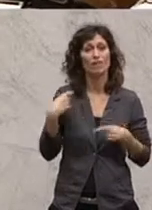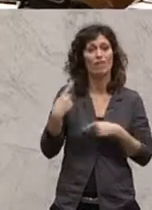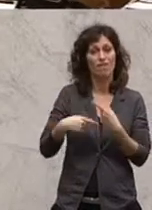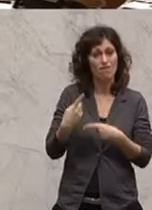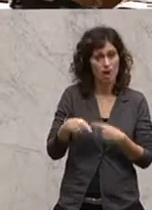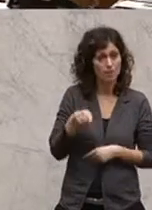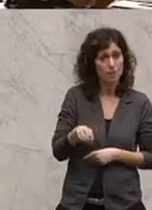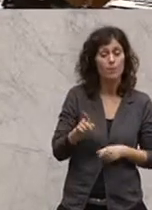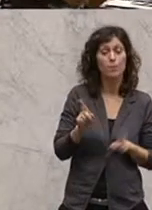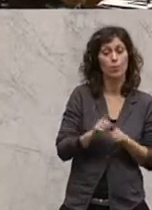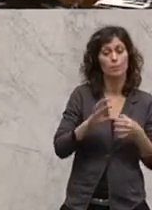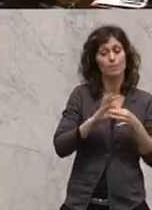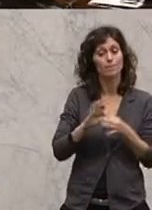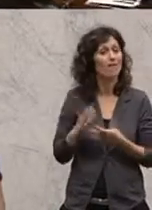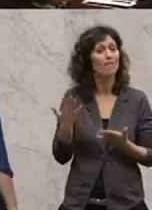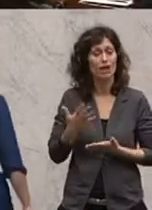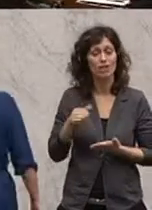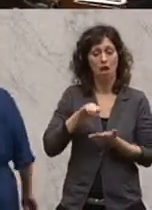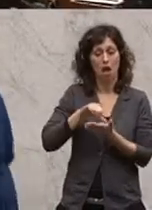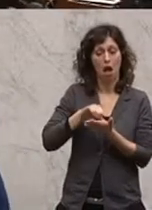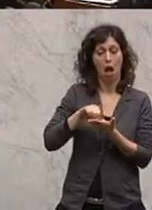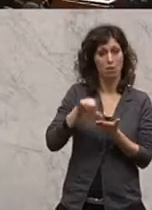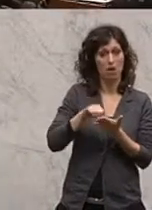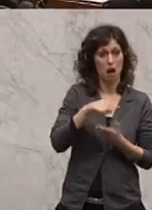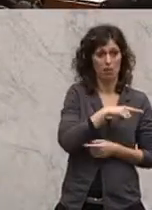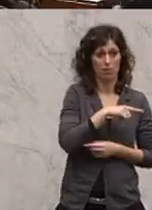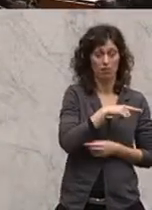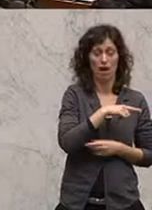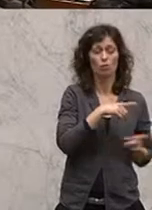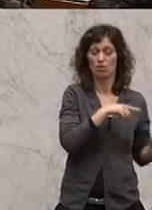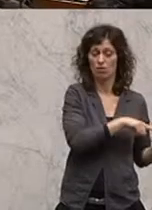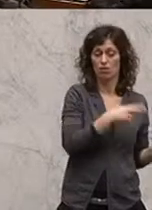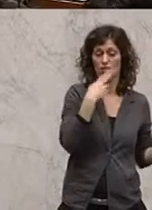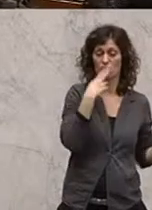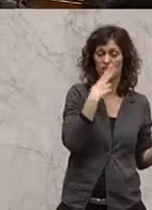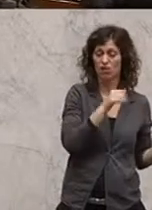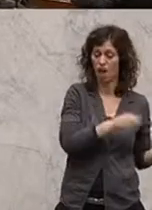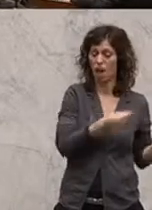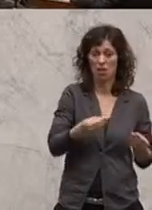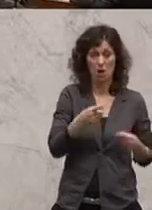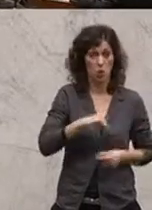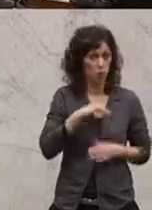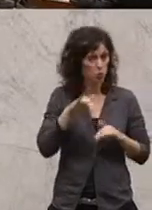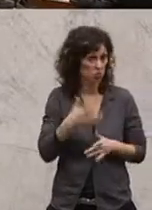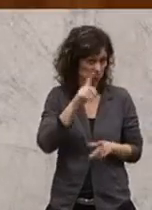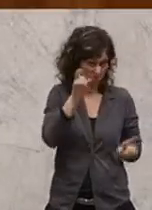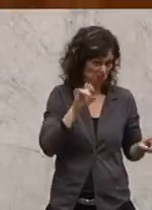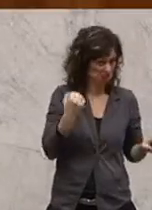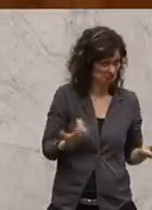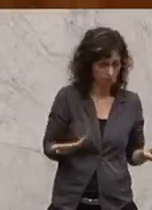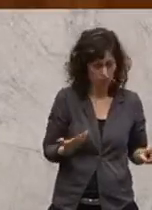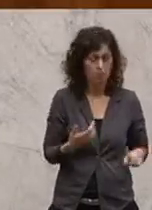dass angesichts der Abgabe in Trafiken sowieso etwas hinterfragt werden kann. Wesentlich ist aber, dass diese